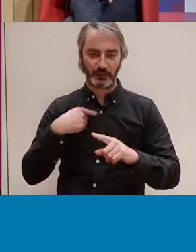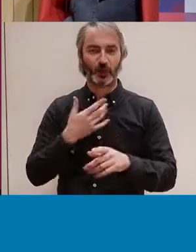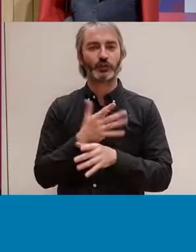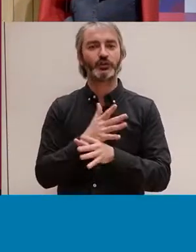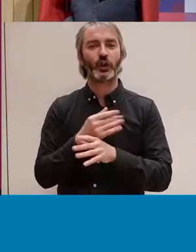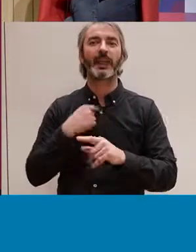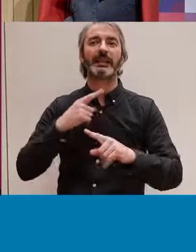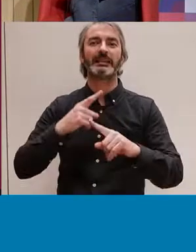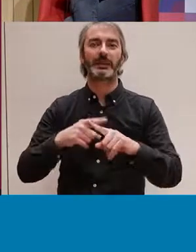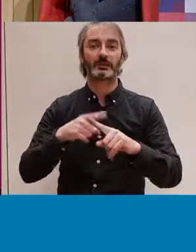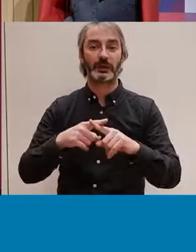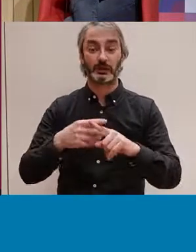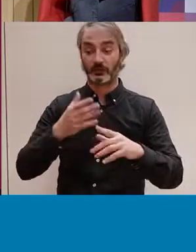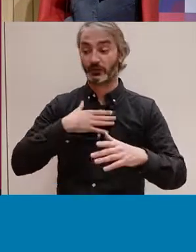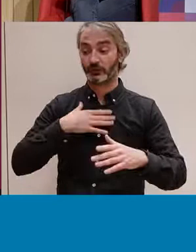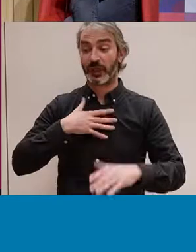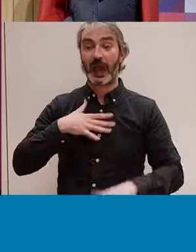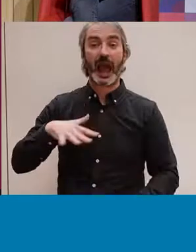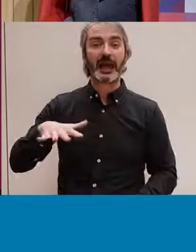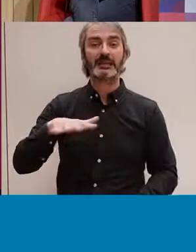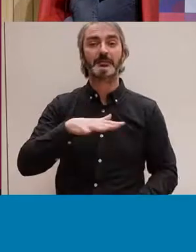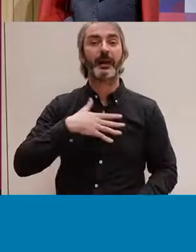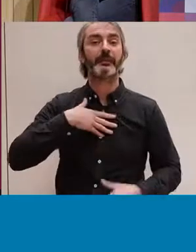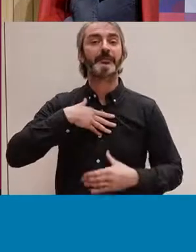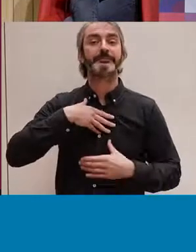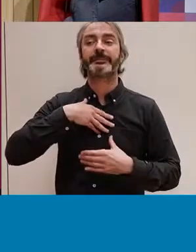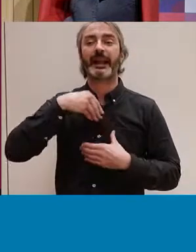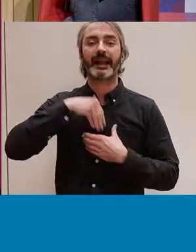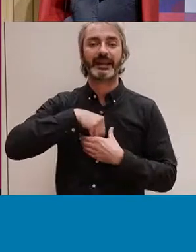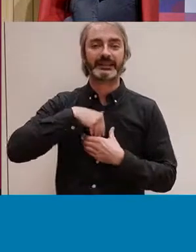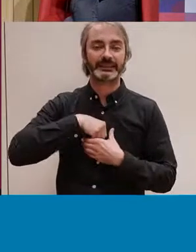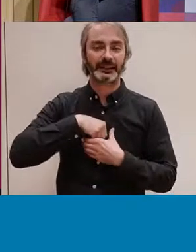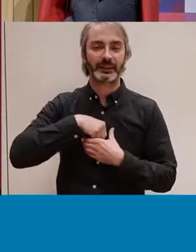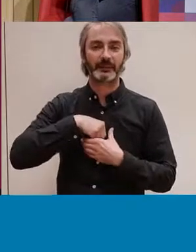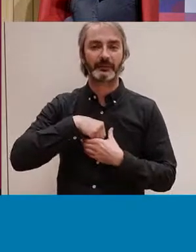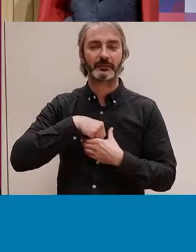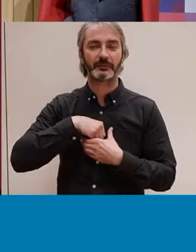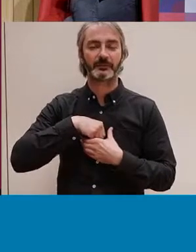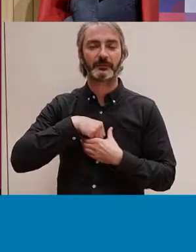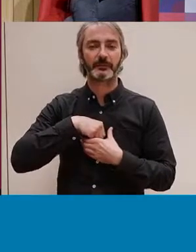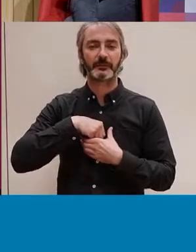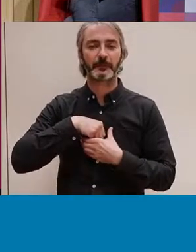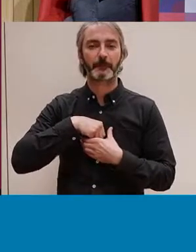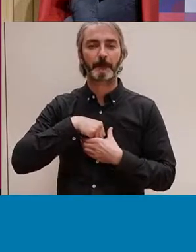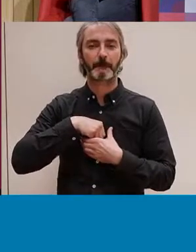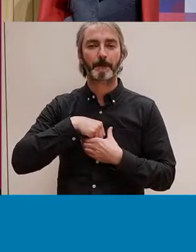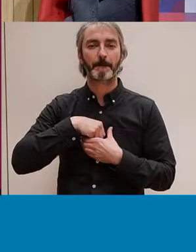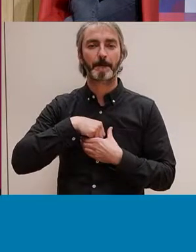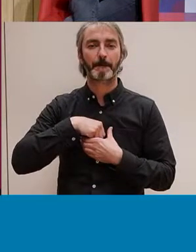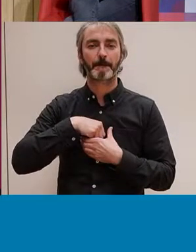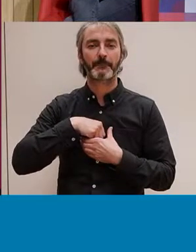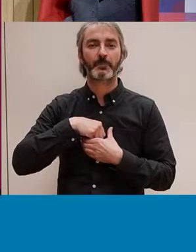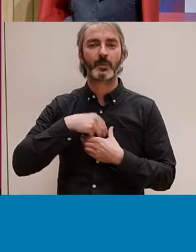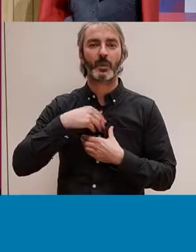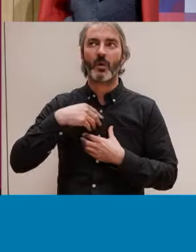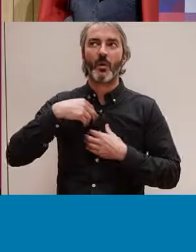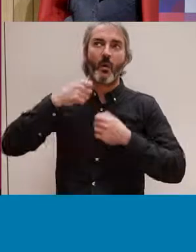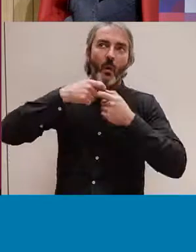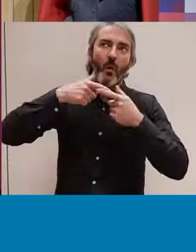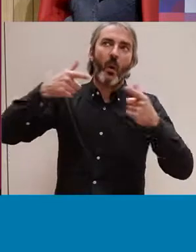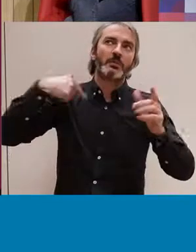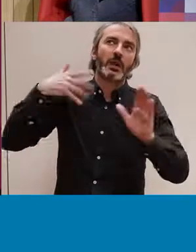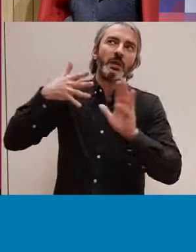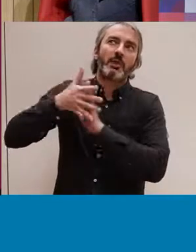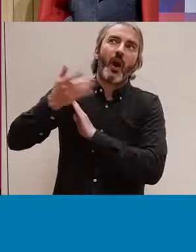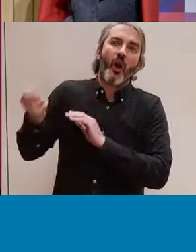sexualitat també en el nostre espai més íntim, on es reprodueix, que com ha explicat així queda com una cosa molt grandiloquent i al final pensem que